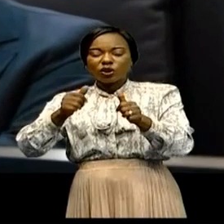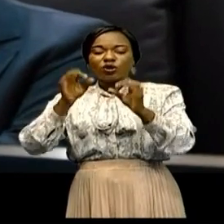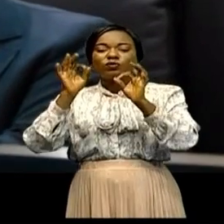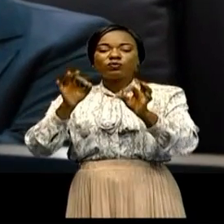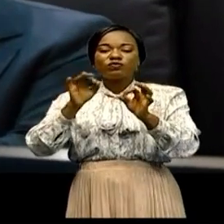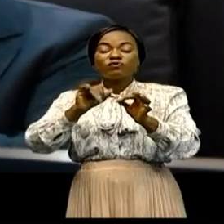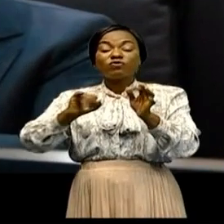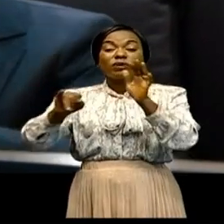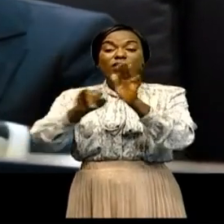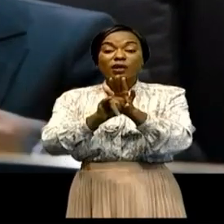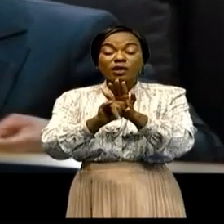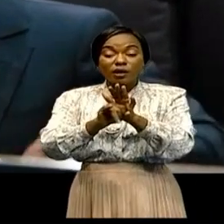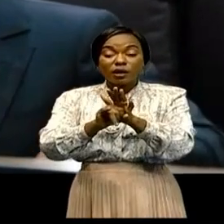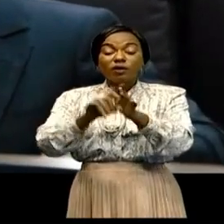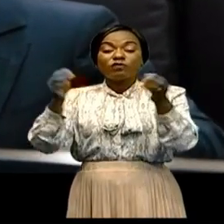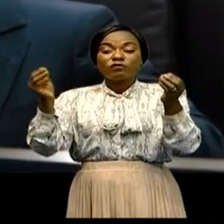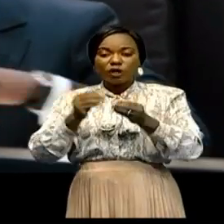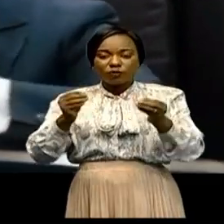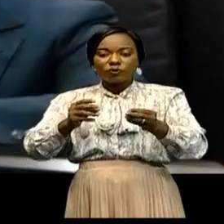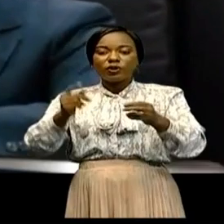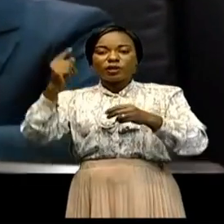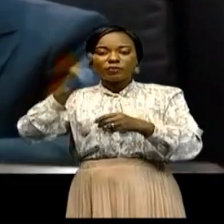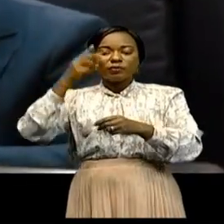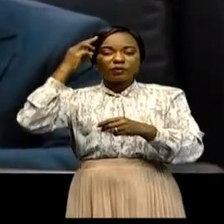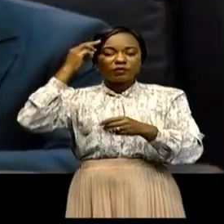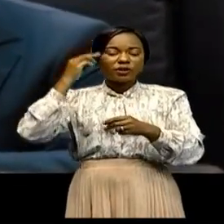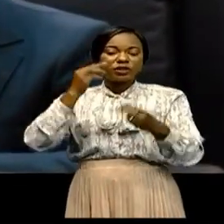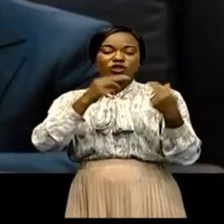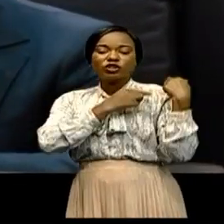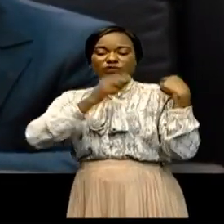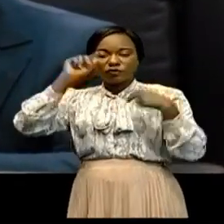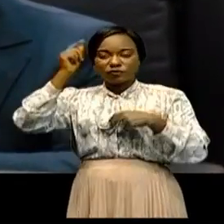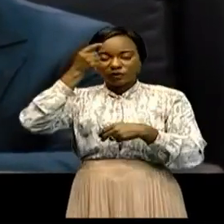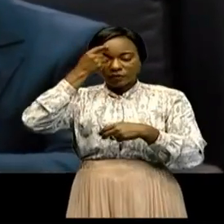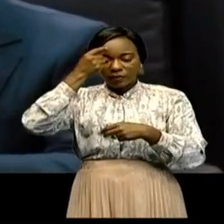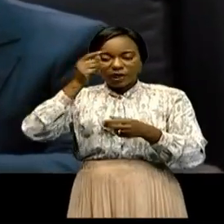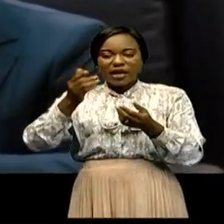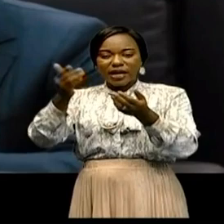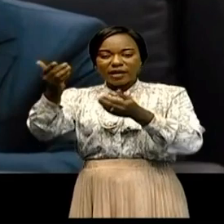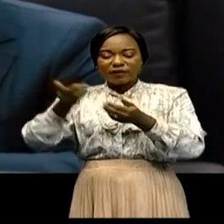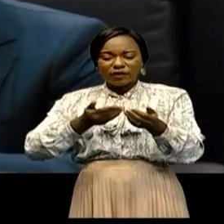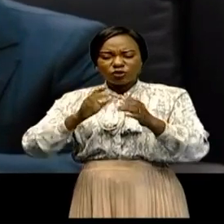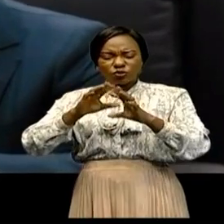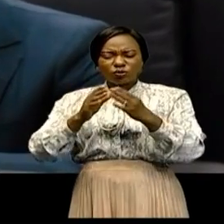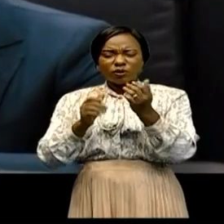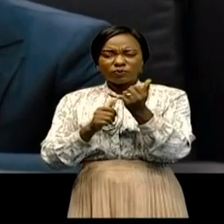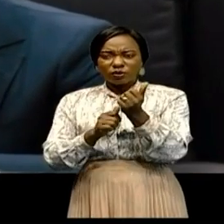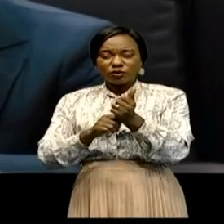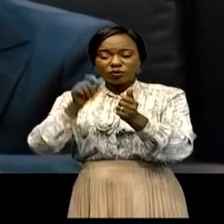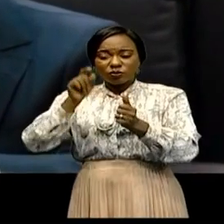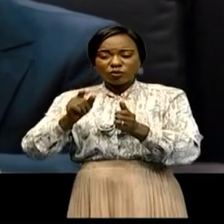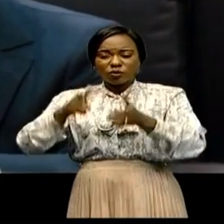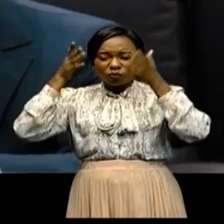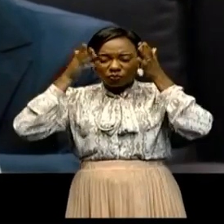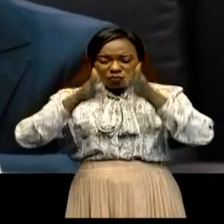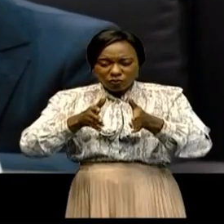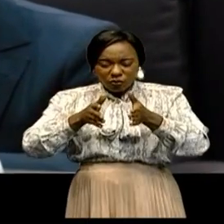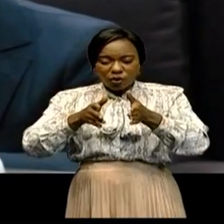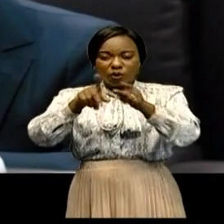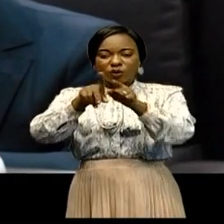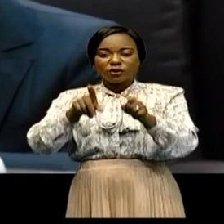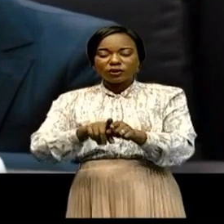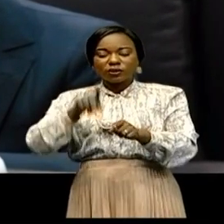pays, Le Premier ministre,-chef du gouvernement, a invité son équipe à œuvrer pour la prévention d'une probable